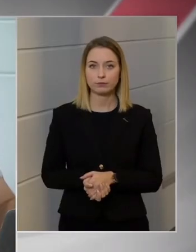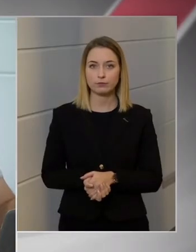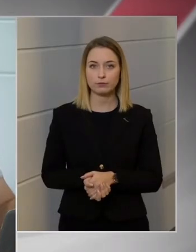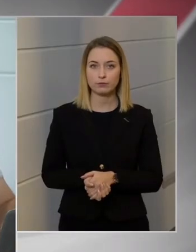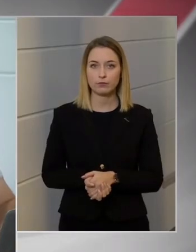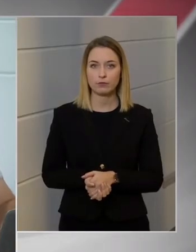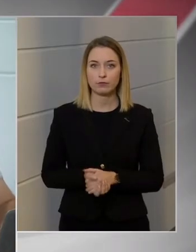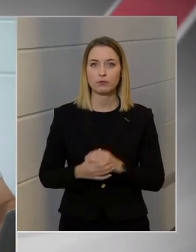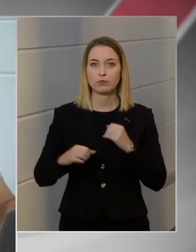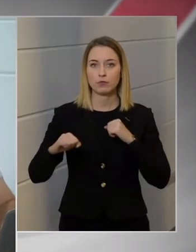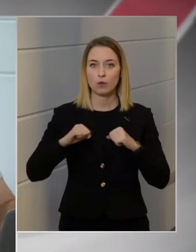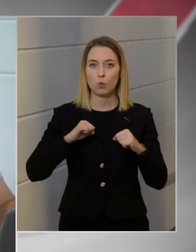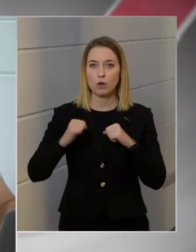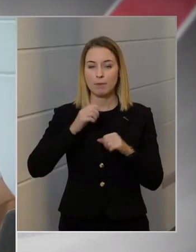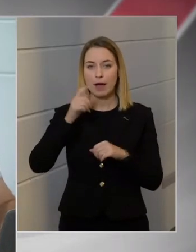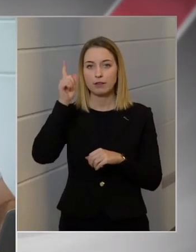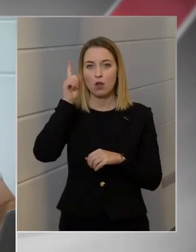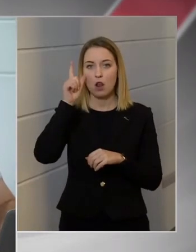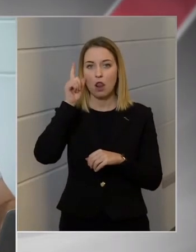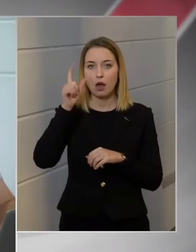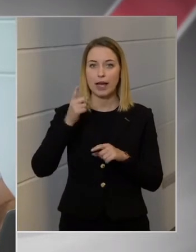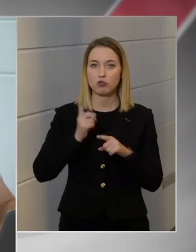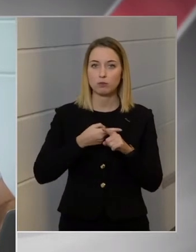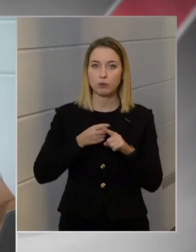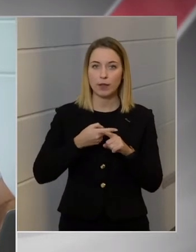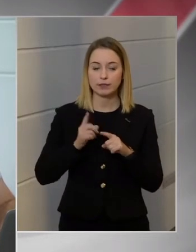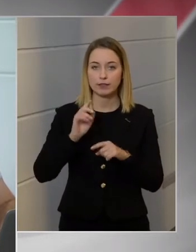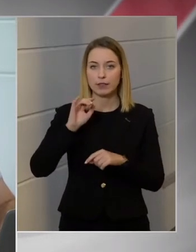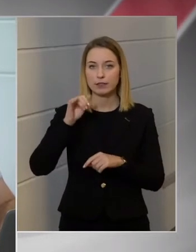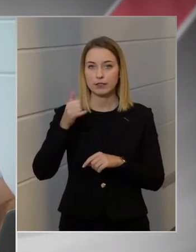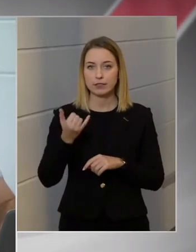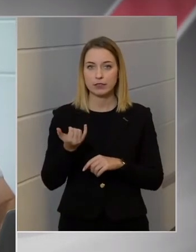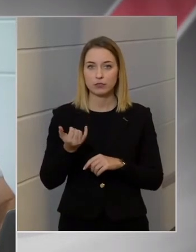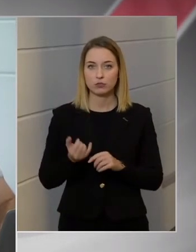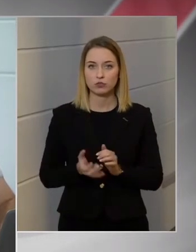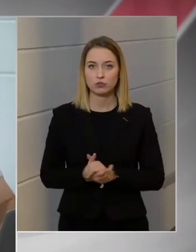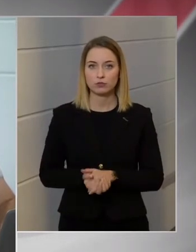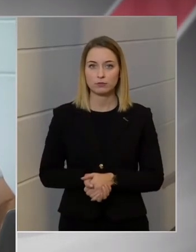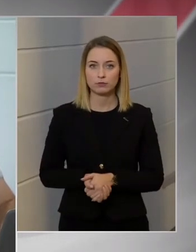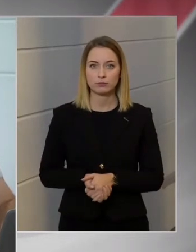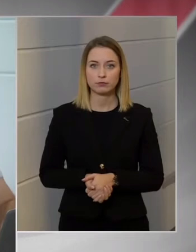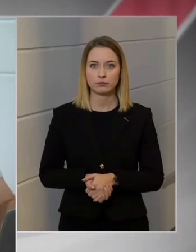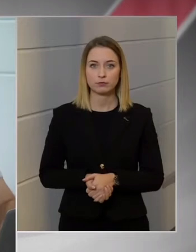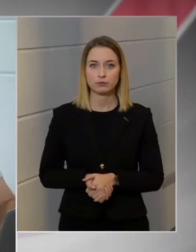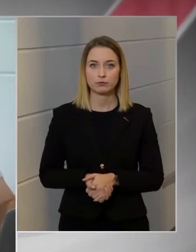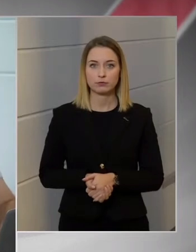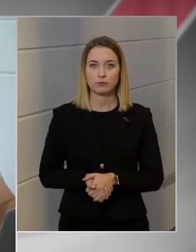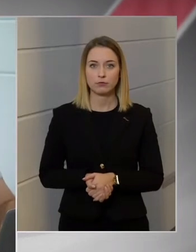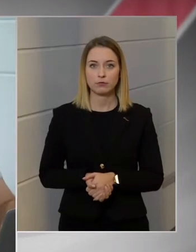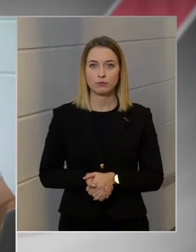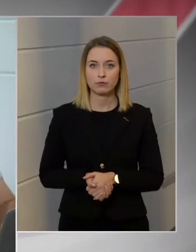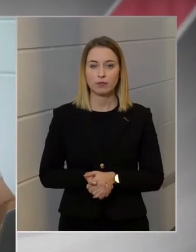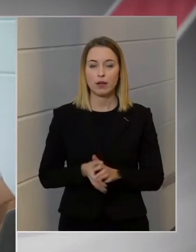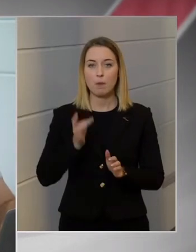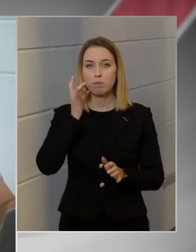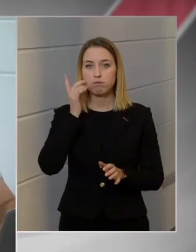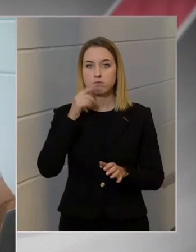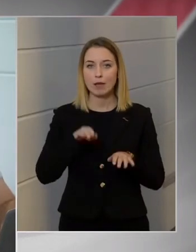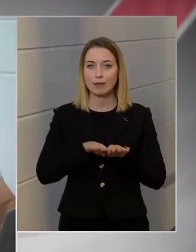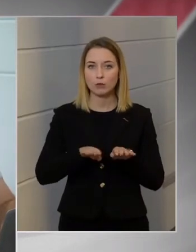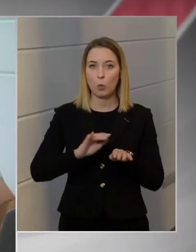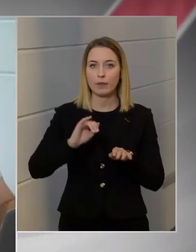kormány lakáspolitikáját, illetőleg a beton- és